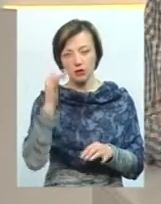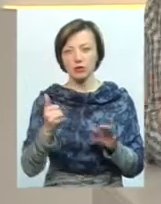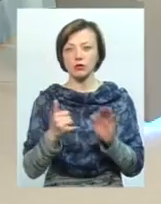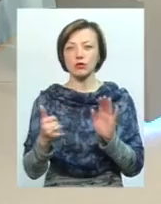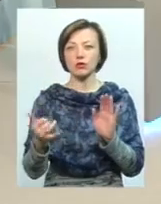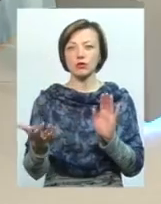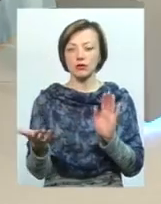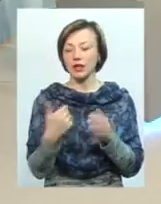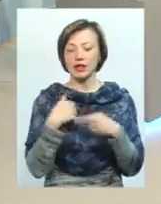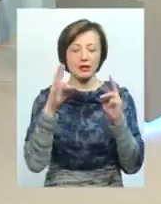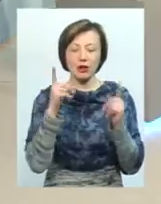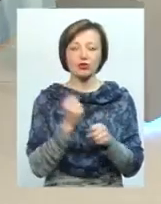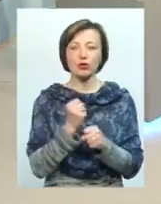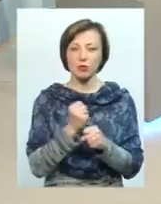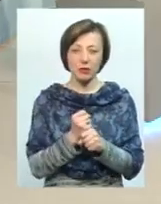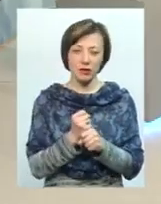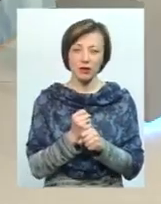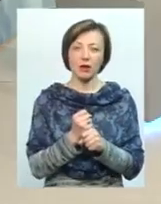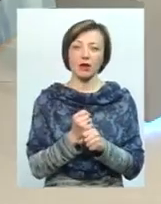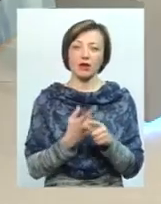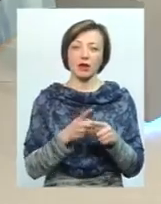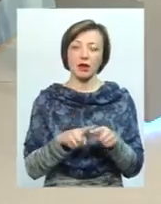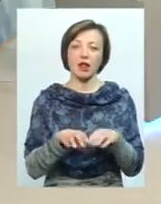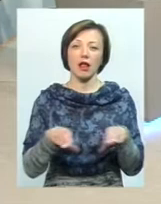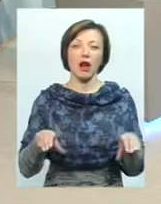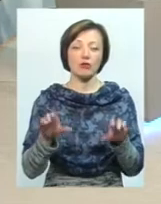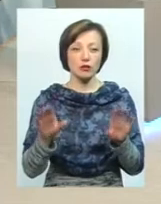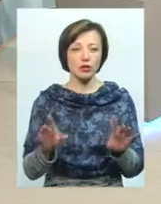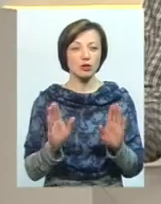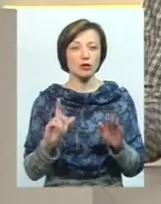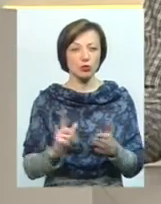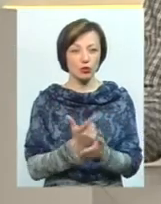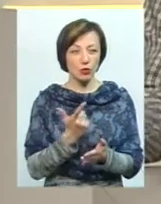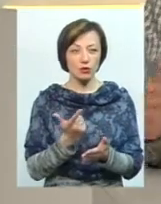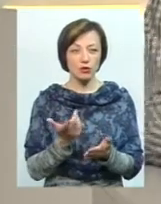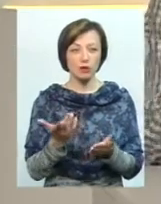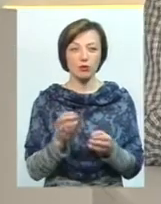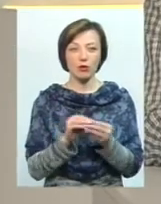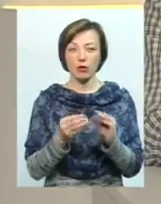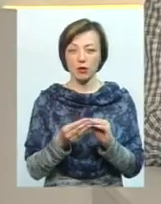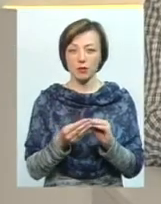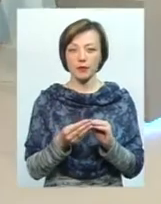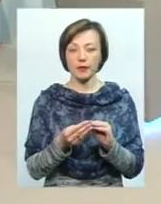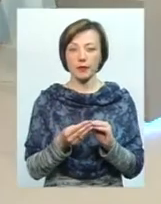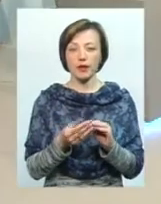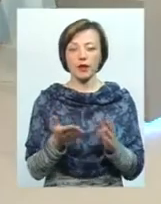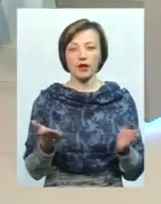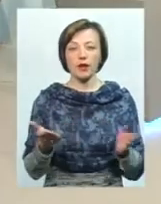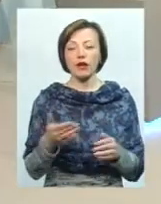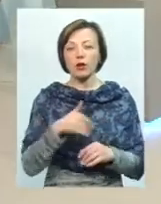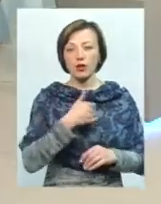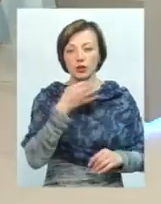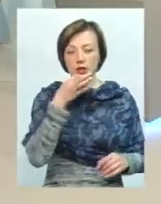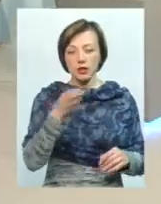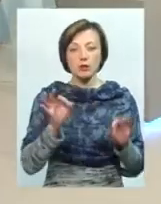наприклад, не рухає. Умовно, я не знаю, що він там вставляв комусь, чи не вставляв, лавочки, але знову таки, знову та проблема. Хочу сказати, як Олег сказав,